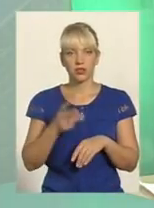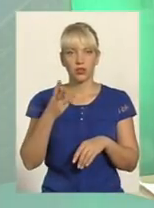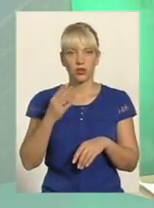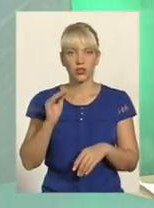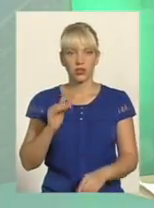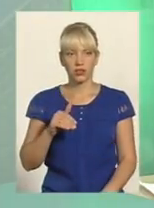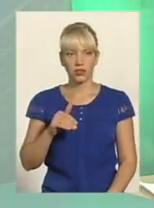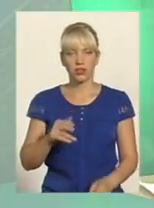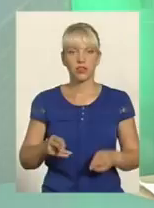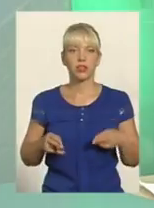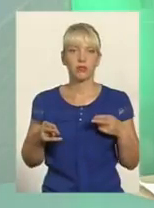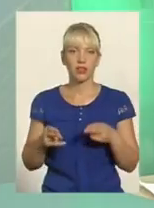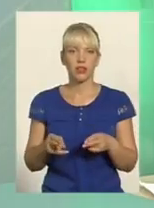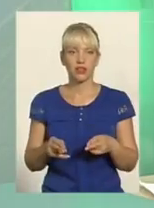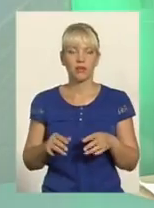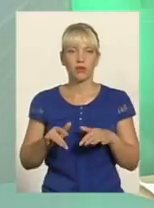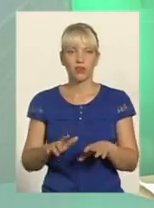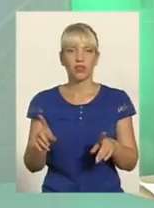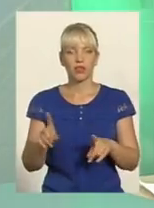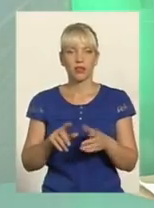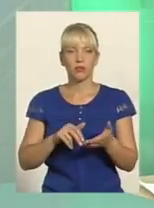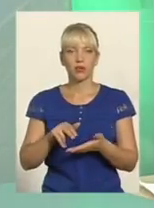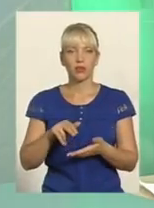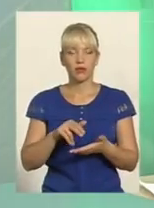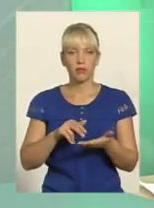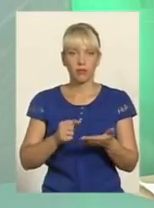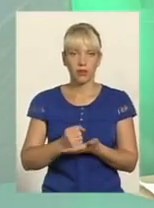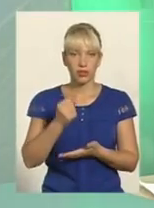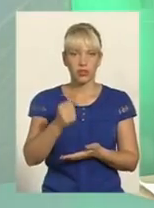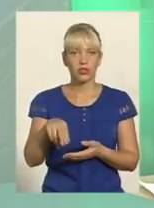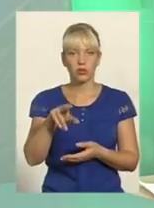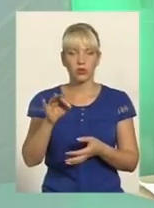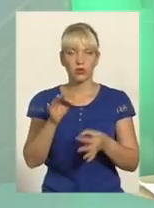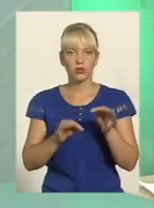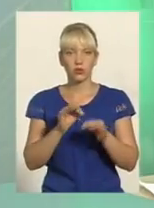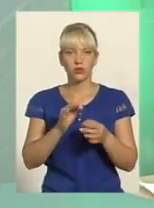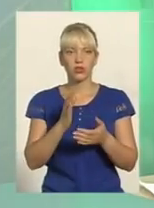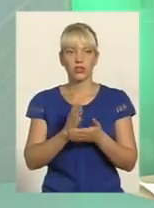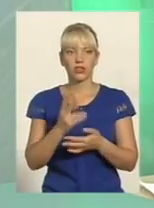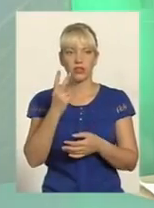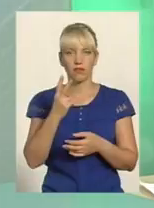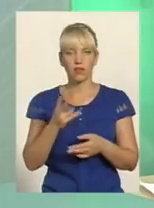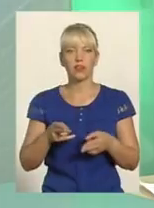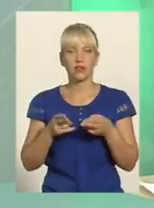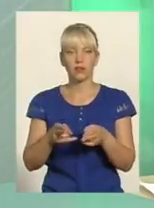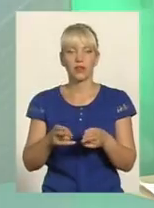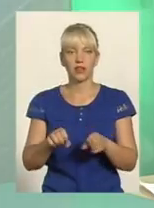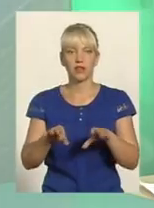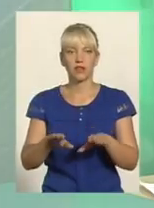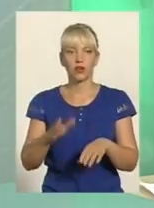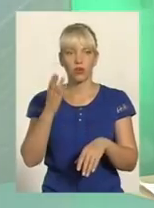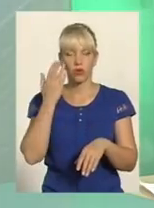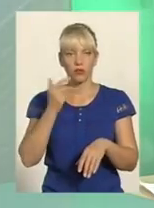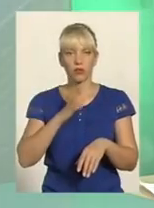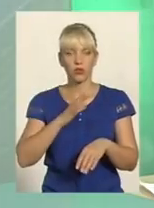кримінальних проваджень, які пішли до суду Сьогодні дійсно є два виправдальних вироки по даних фактах проведено службове розслідування